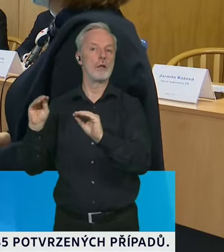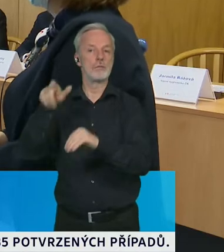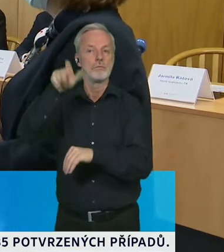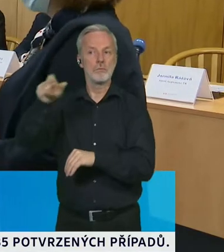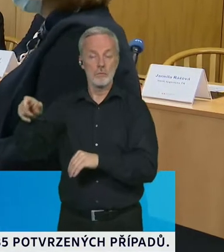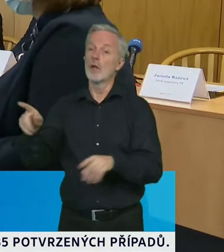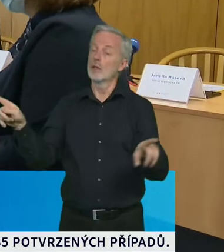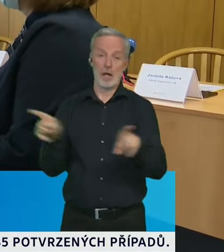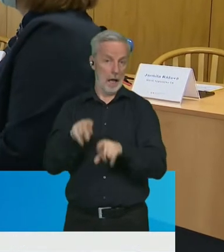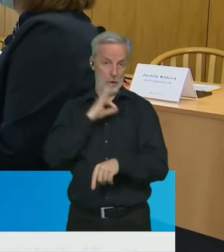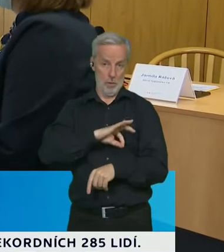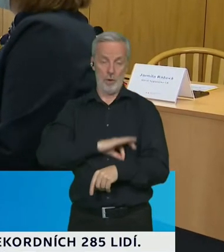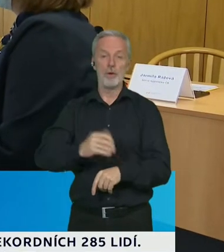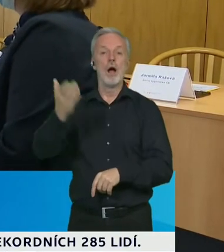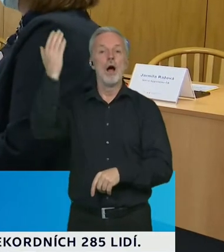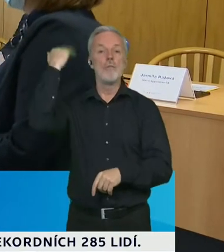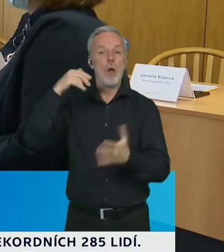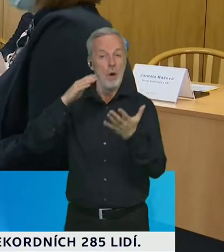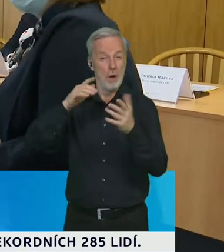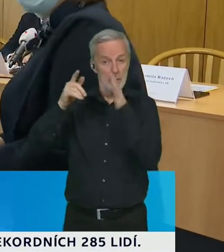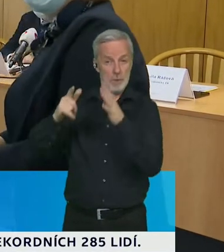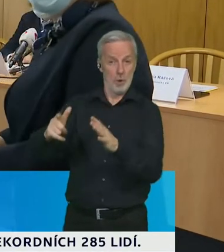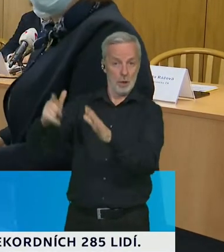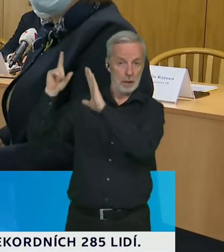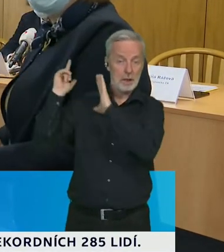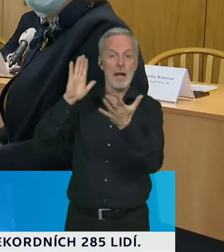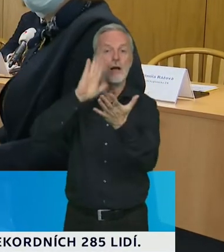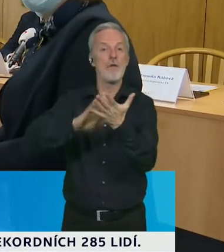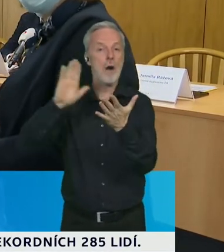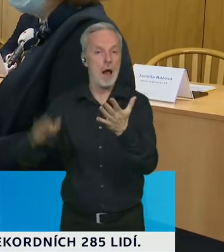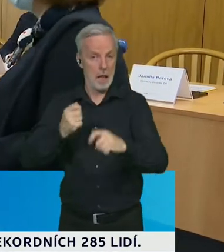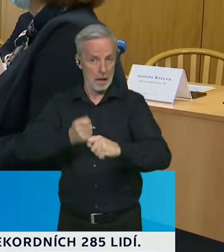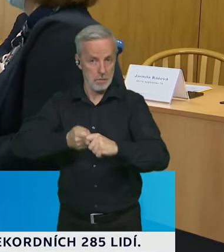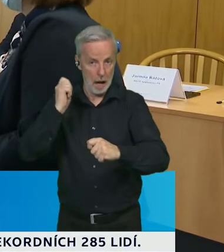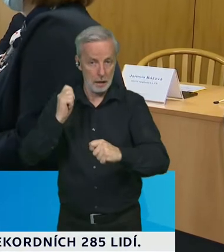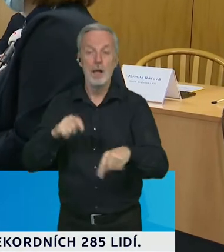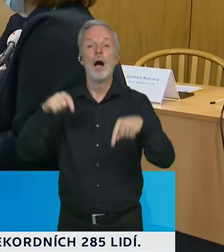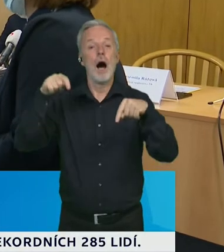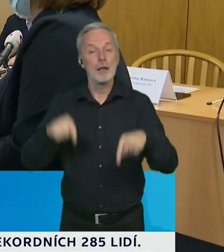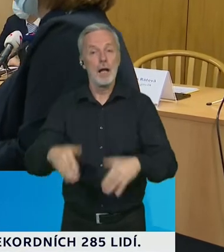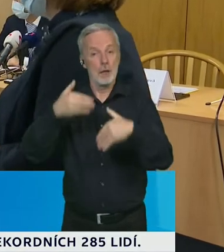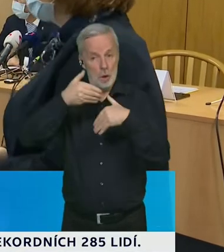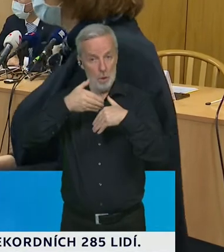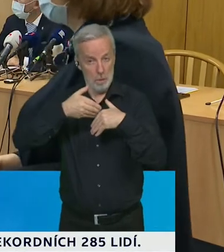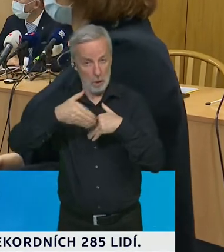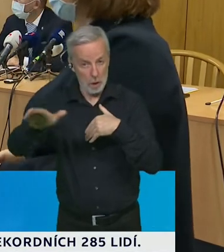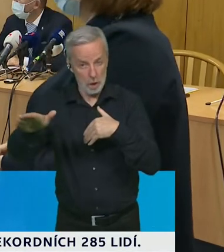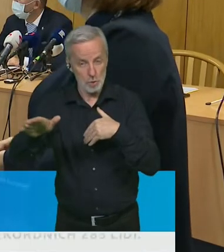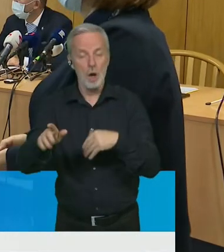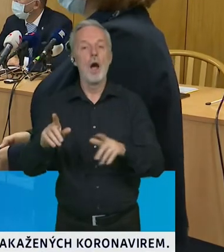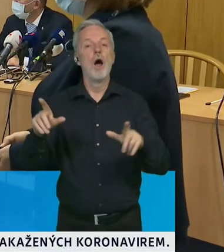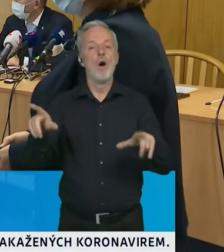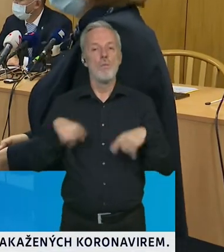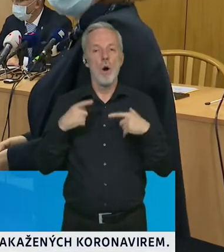minulý pátek a v podstatě důležité je říci, že probíhá vlastně v té síti antigeních odběrových